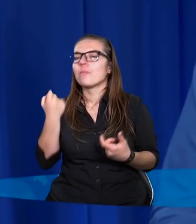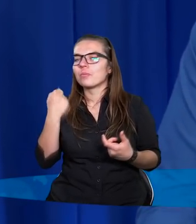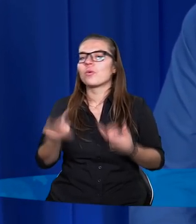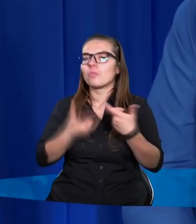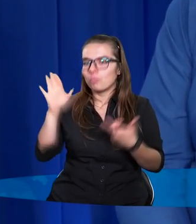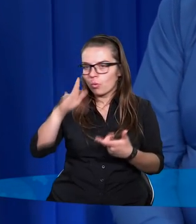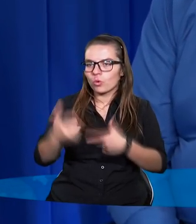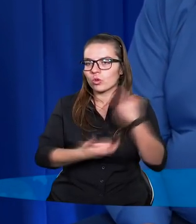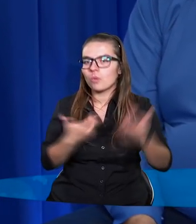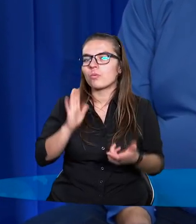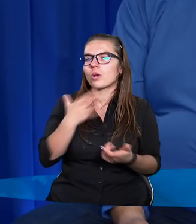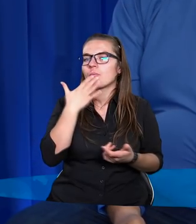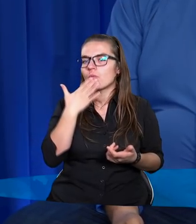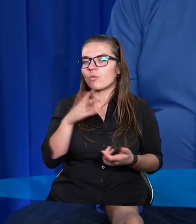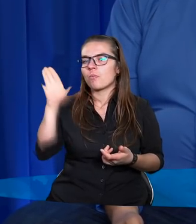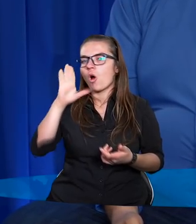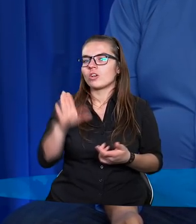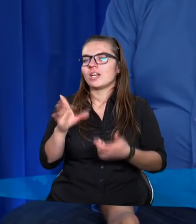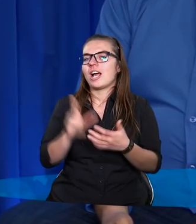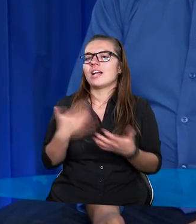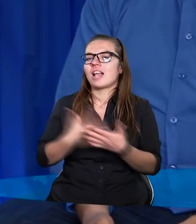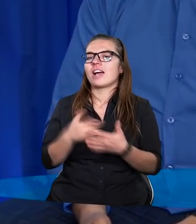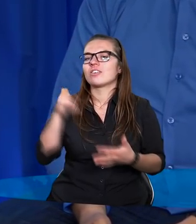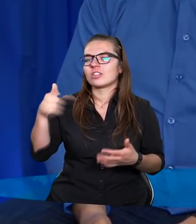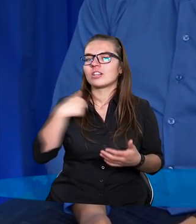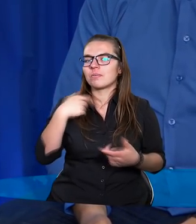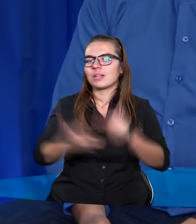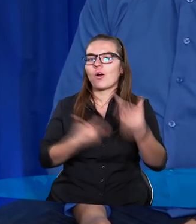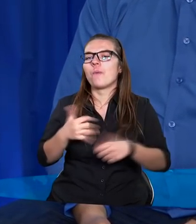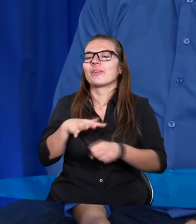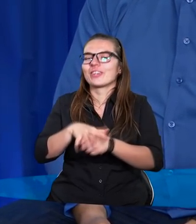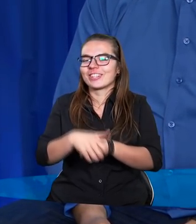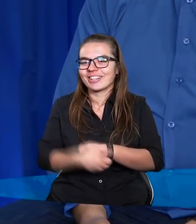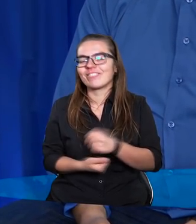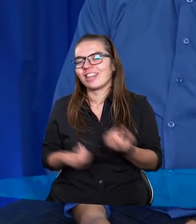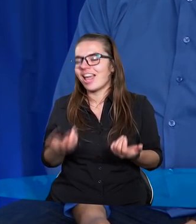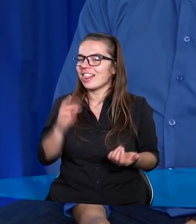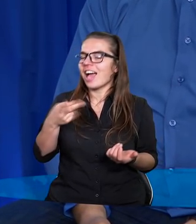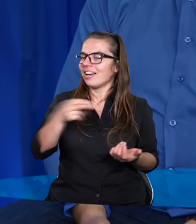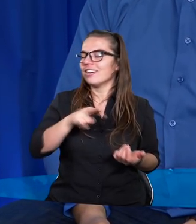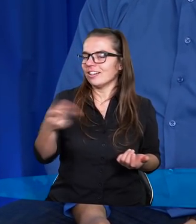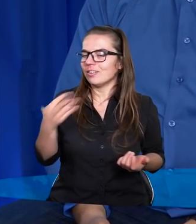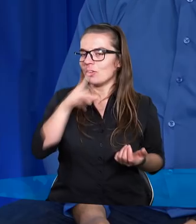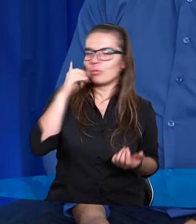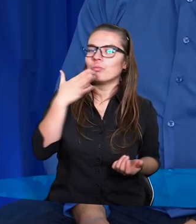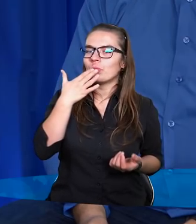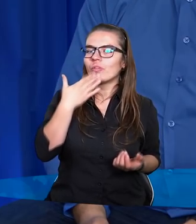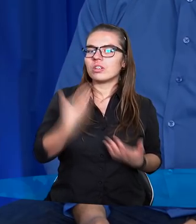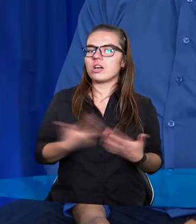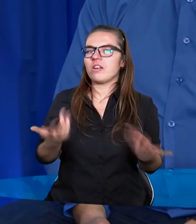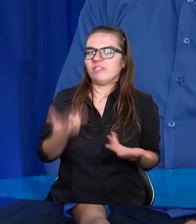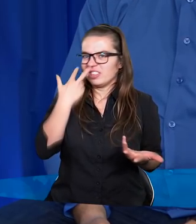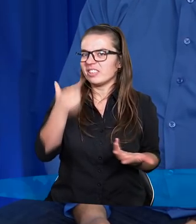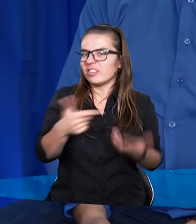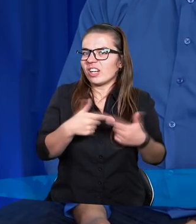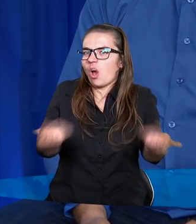kiedy Pan Bóg coś robi, człowiek mówi Panie Boże, dlaczego Ty mu robisz krzywdę? Zatem człowiek jest